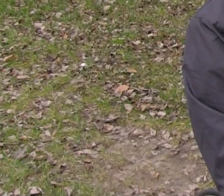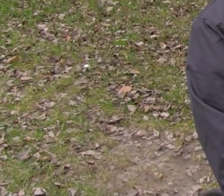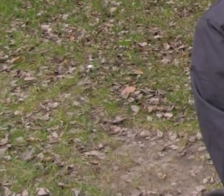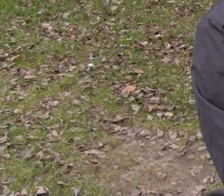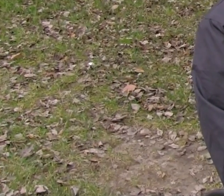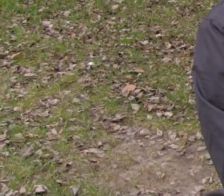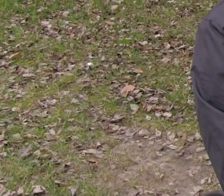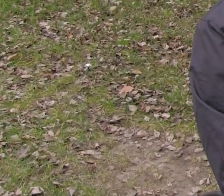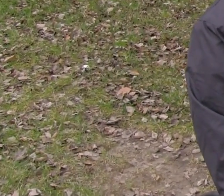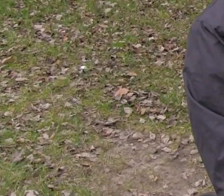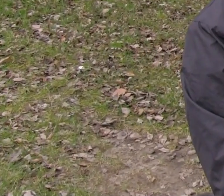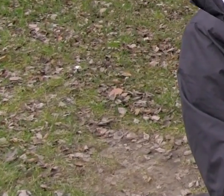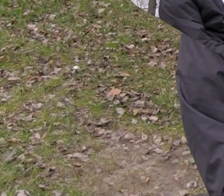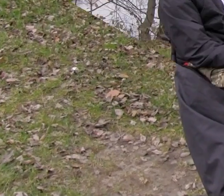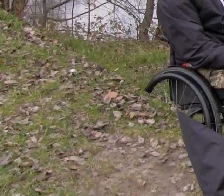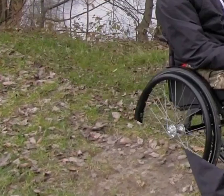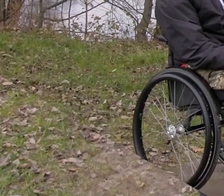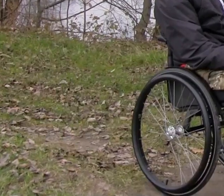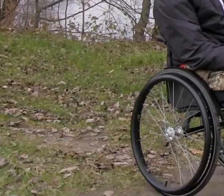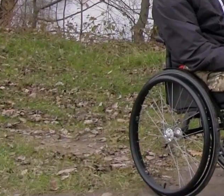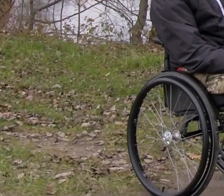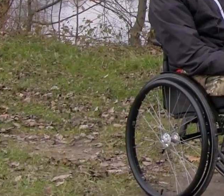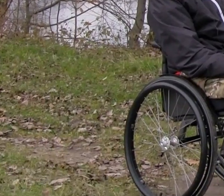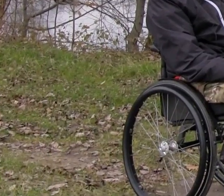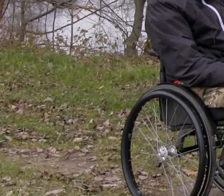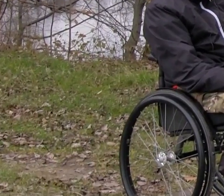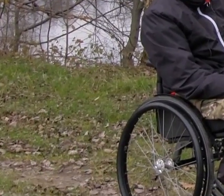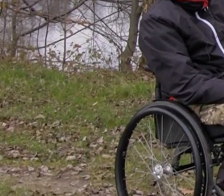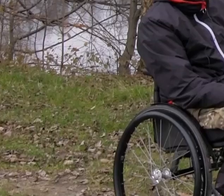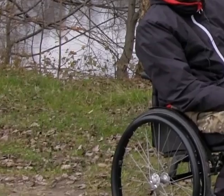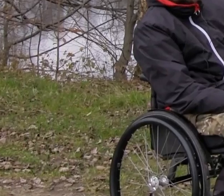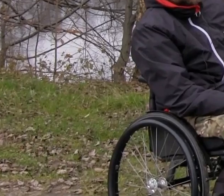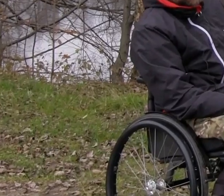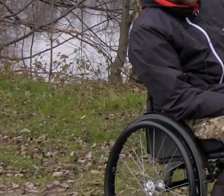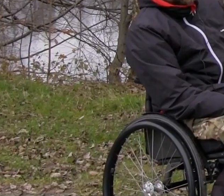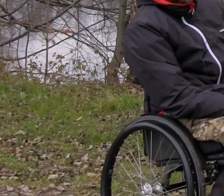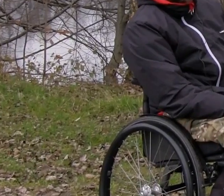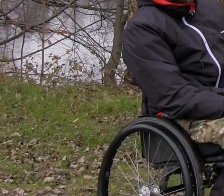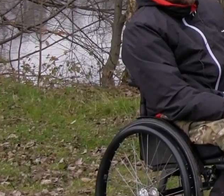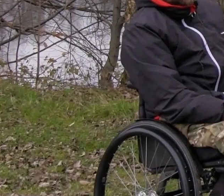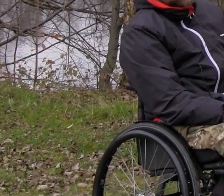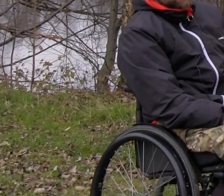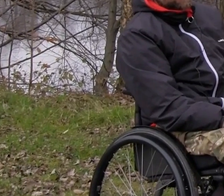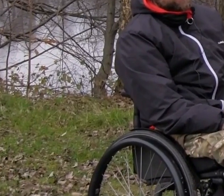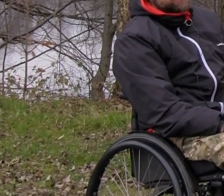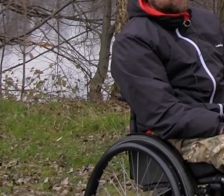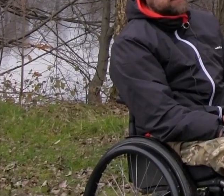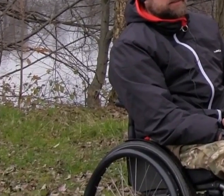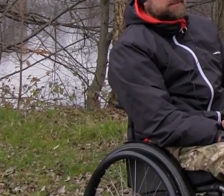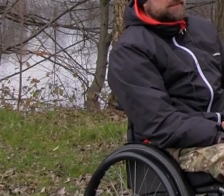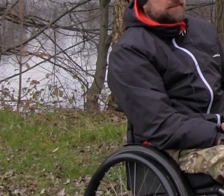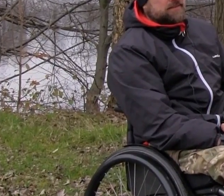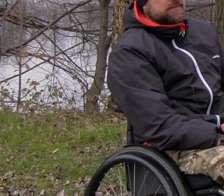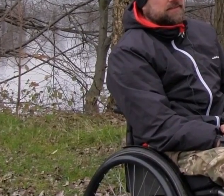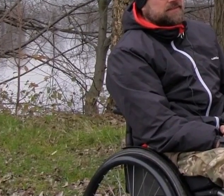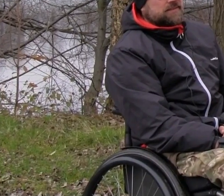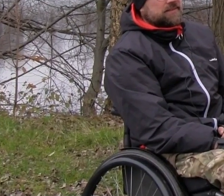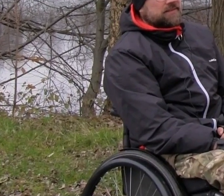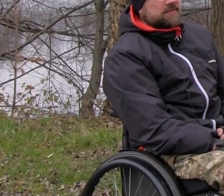historia tak naprawdę całej naprzód, bo ten pierwszy koncert, no pamiętam go jako takie